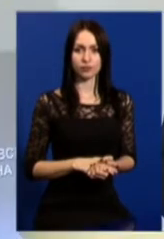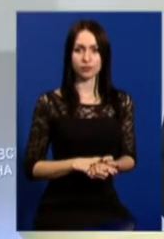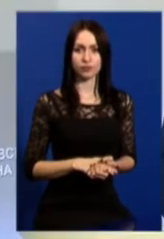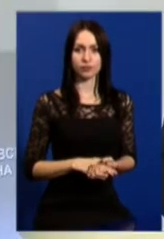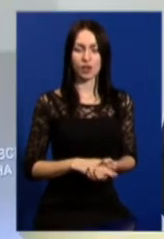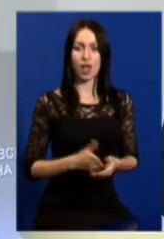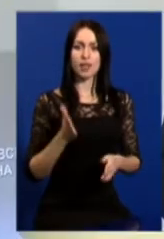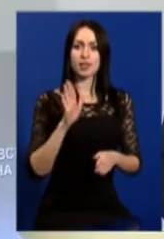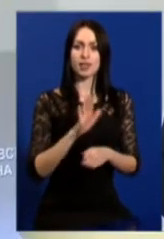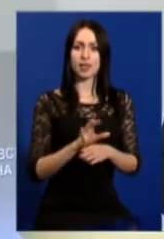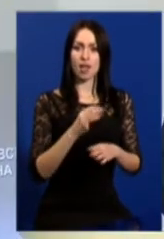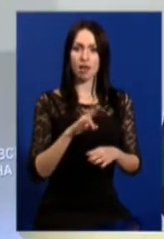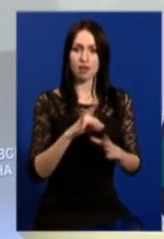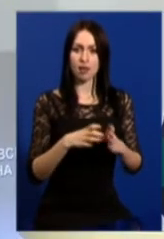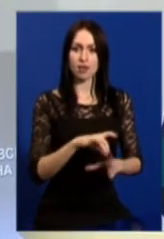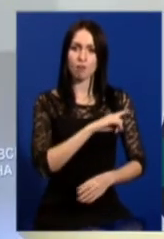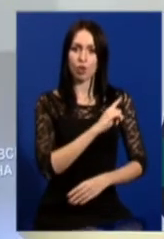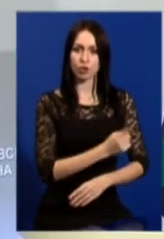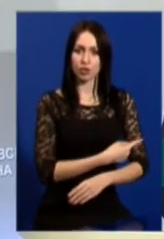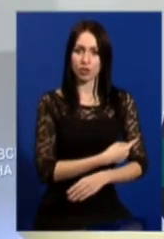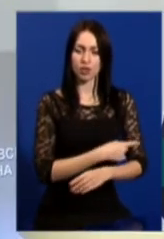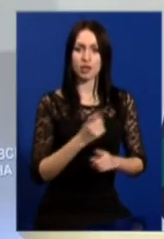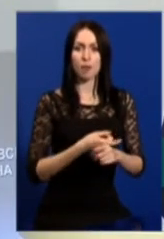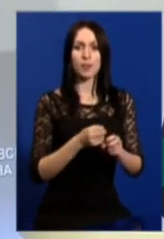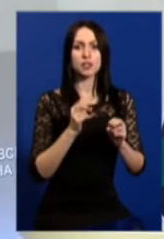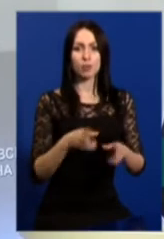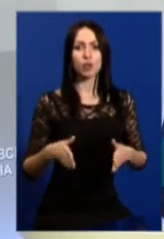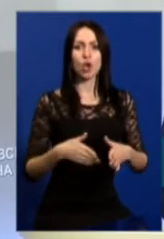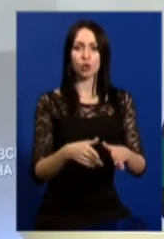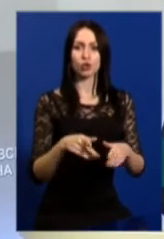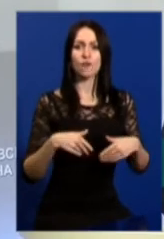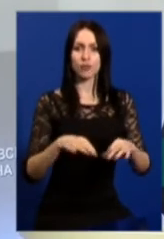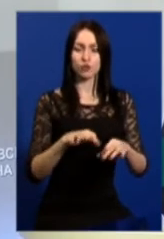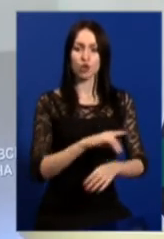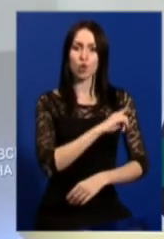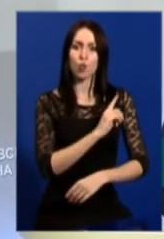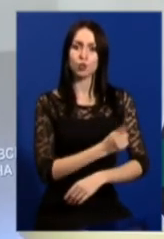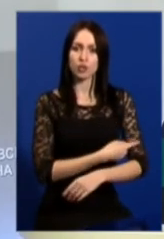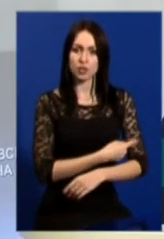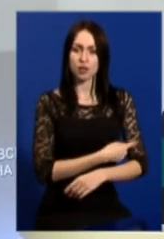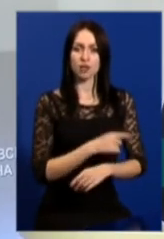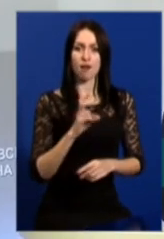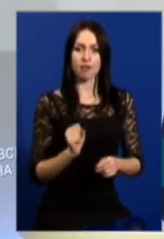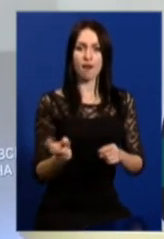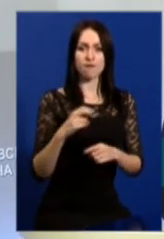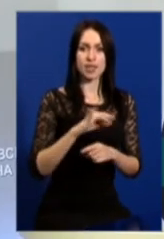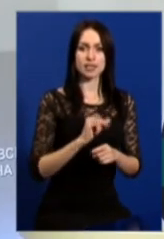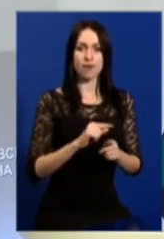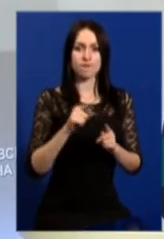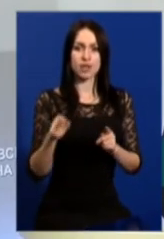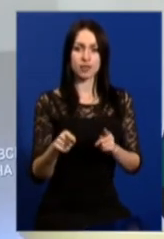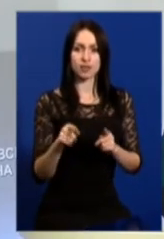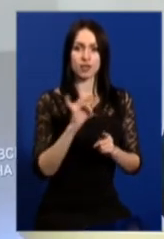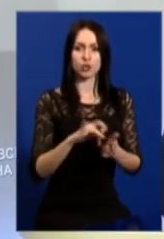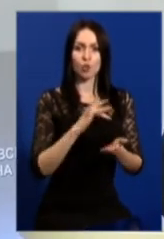Наряди посилені, безпека дорожнього руху посилена на в'їздах і виїздах в міста